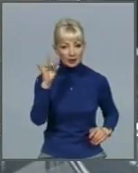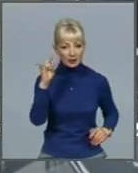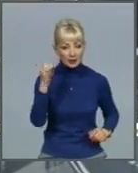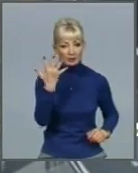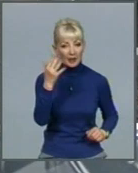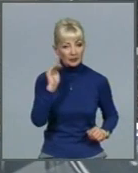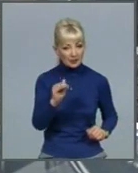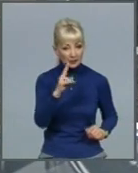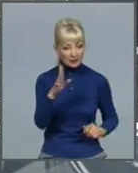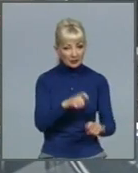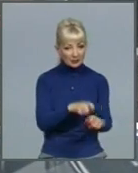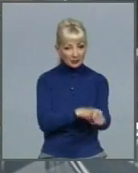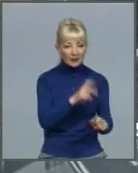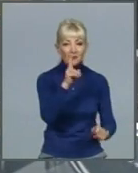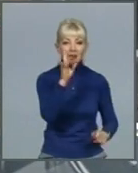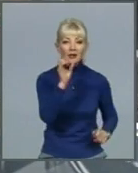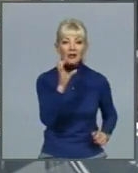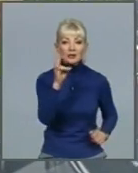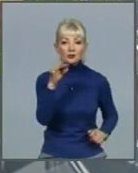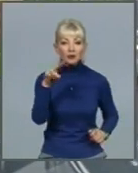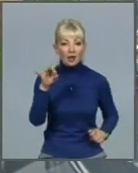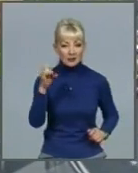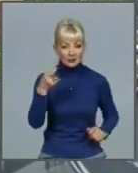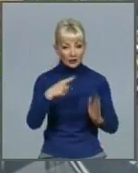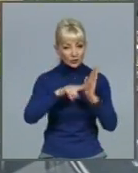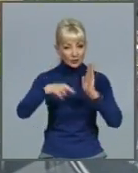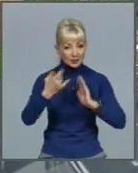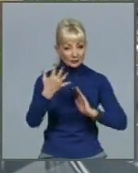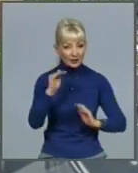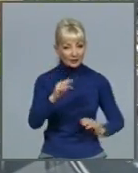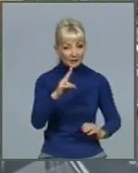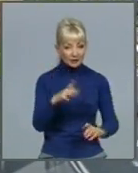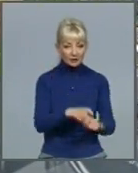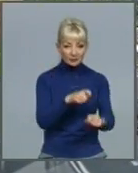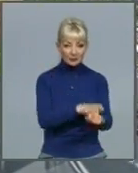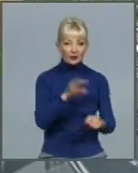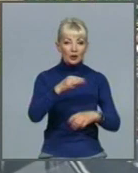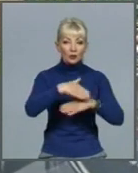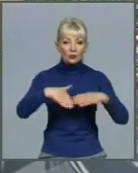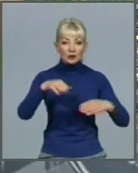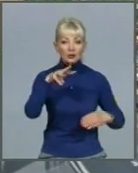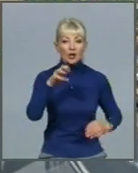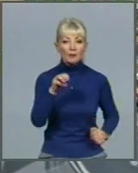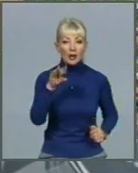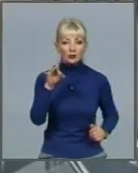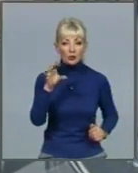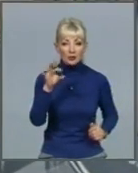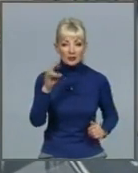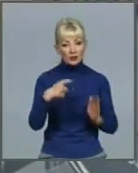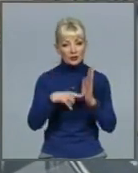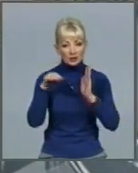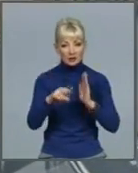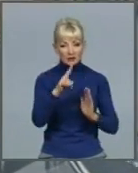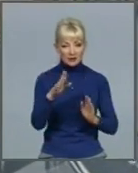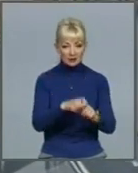Краснодарську – порядка 6 тисяч квадратних, вулицю Матросова – в районі 6 тисяч квадратних. При